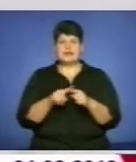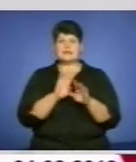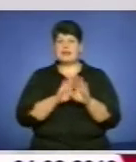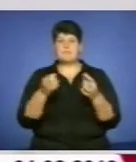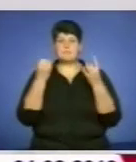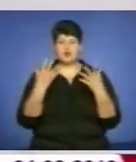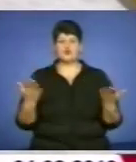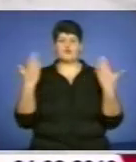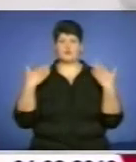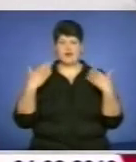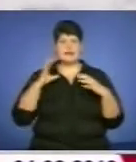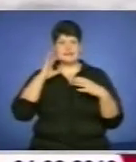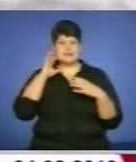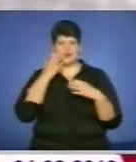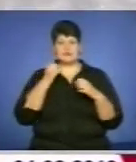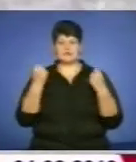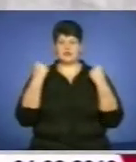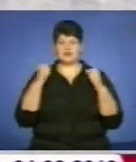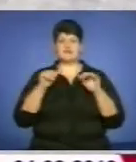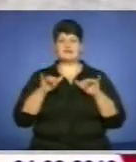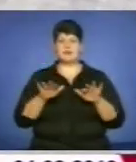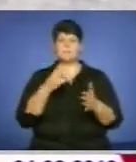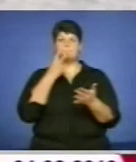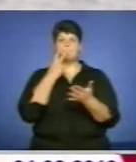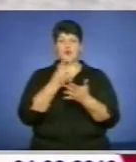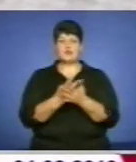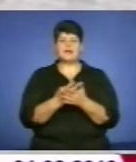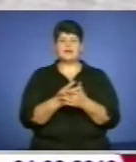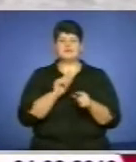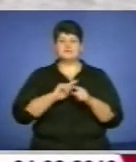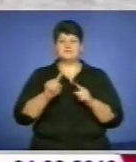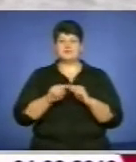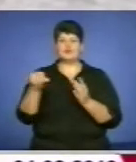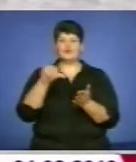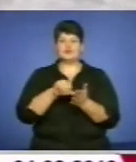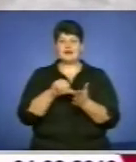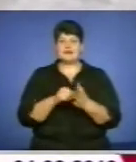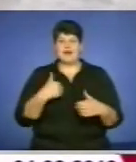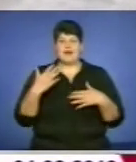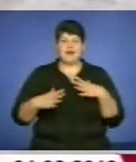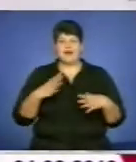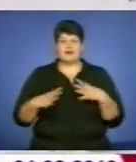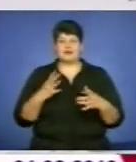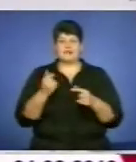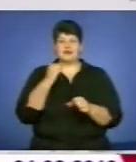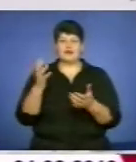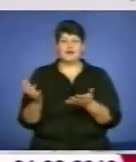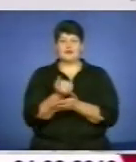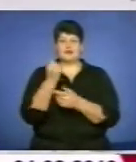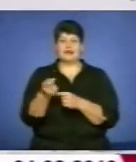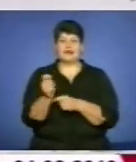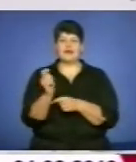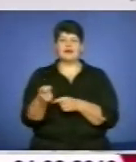природі, а серйозний спортивний захід, вказувала спритність учасників та завзяття, із яким вони ловили рибу. Для Тернополя